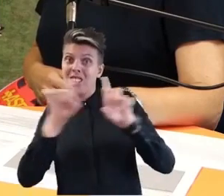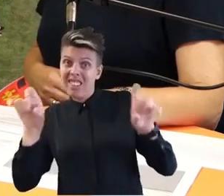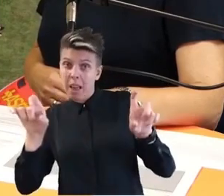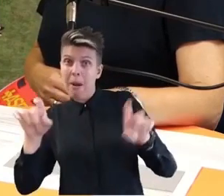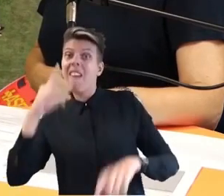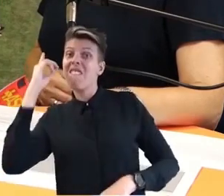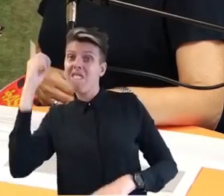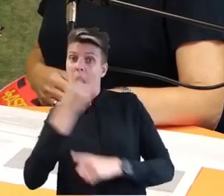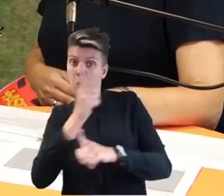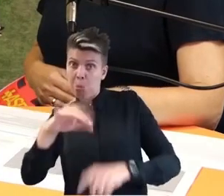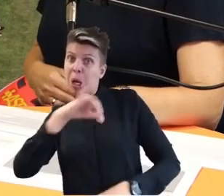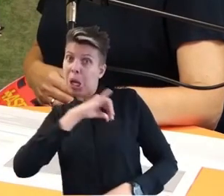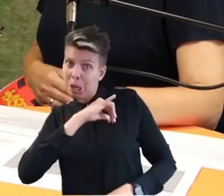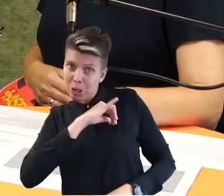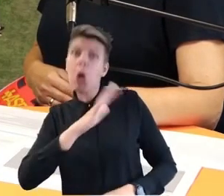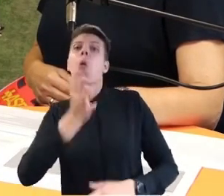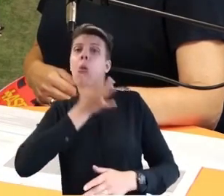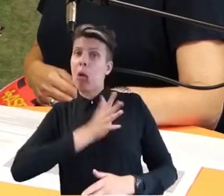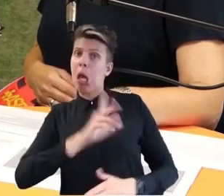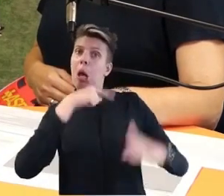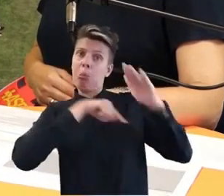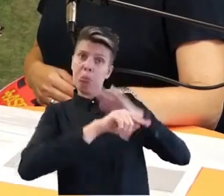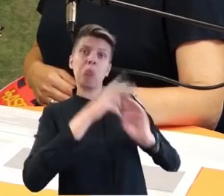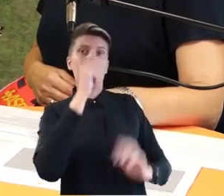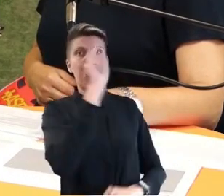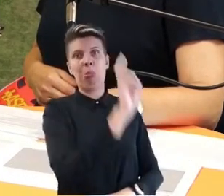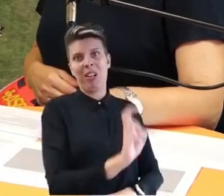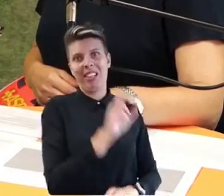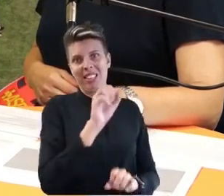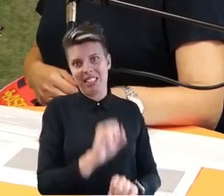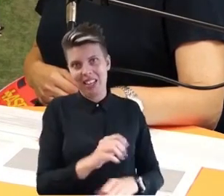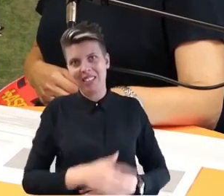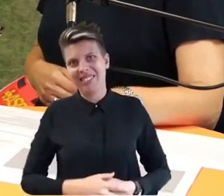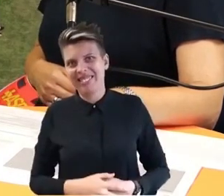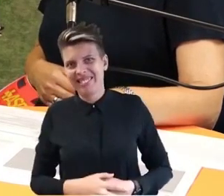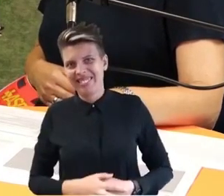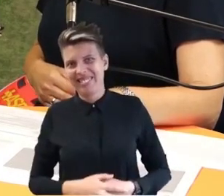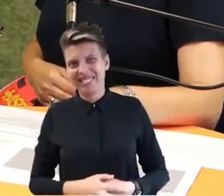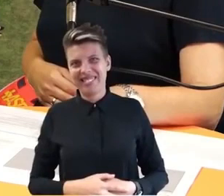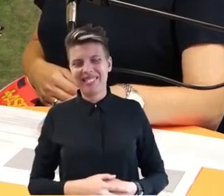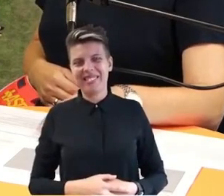reinschauen. Aber wir versuchen möglichst wenigfach Kauderwelschi heute über den Tisch zu bringen.